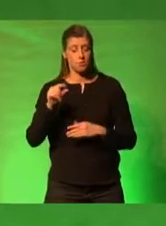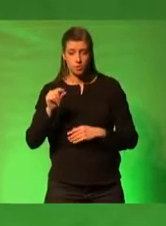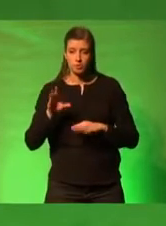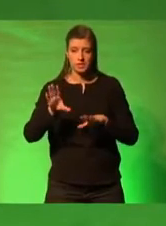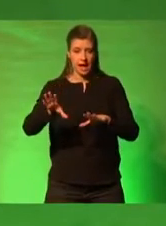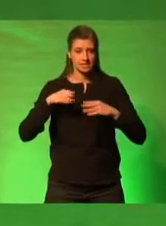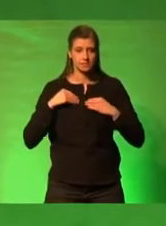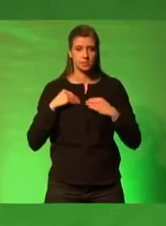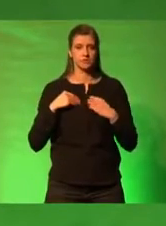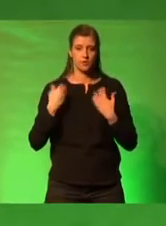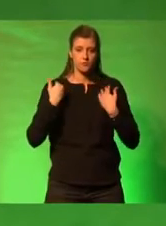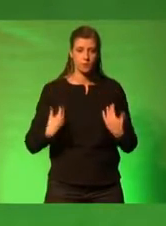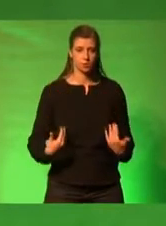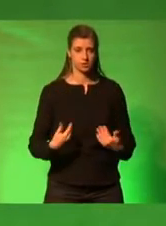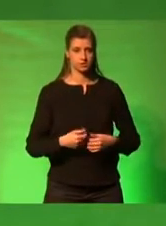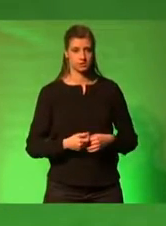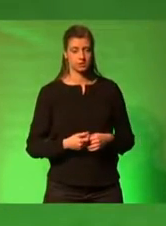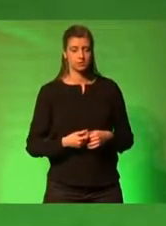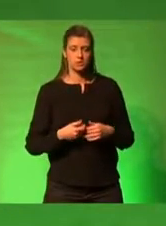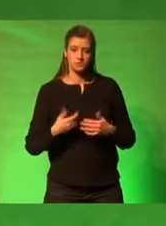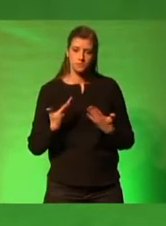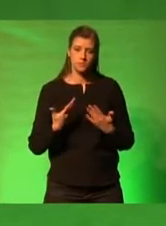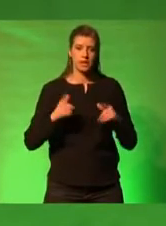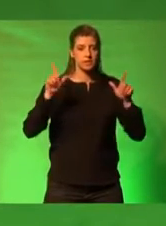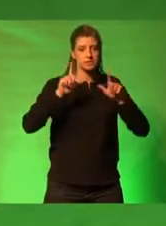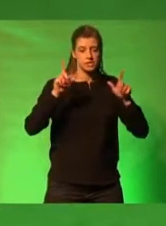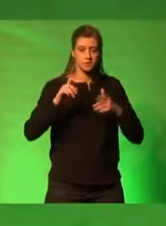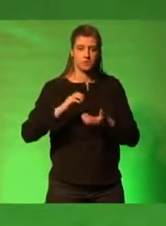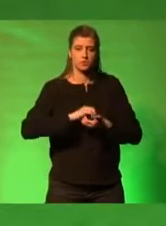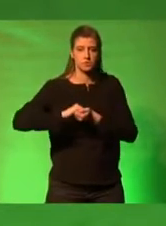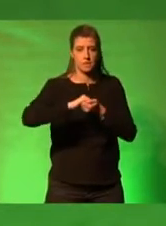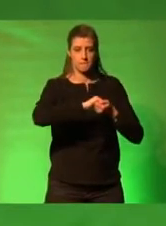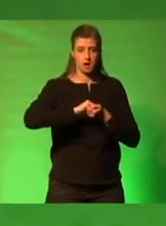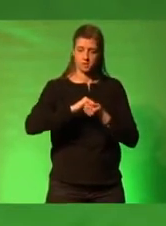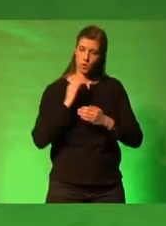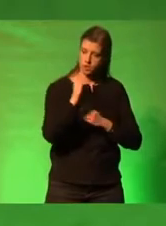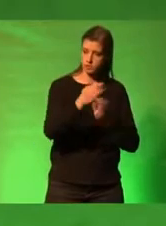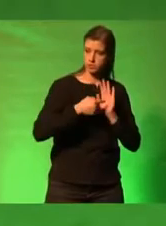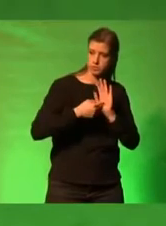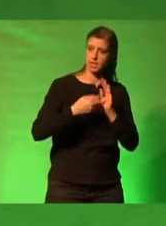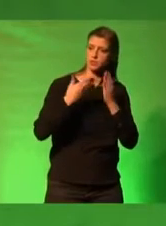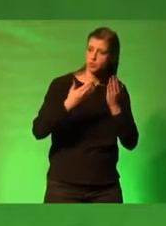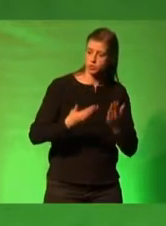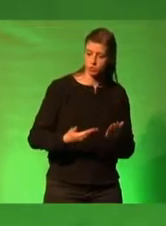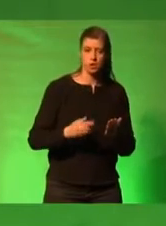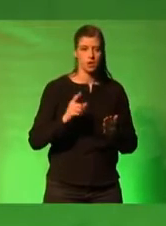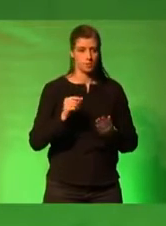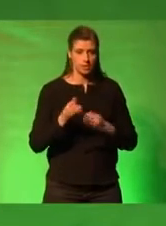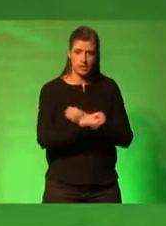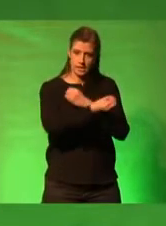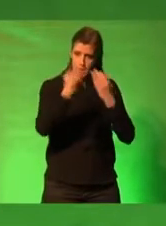und Würde. Orientierung bieten für gesellschaftlichen Zusammenhalt und zwar mit Mut und klarer Kante.